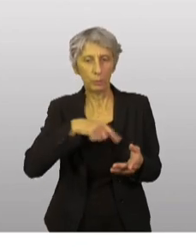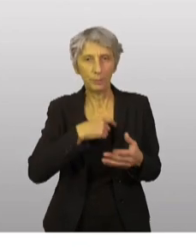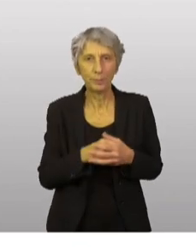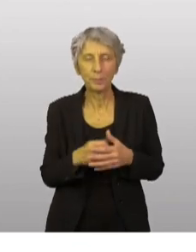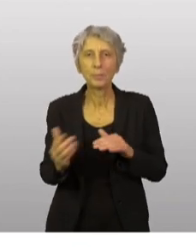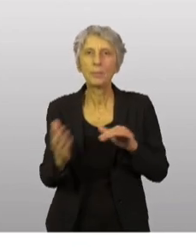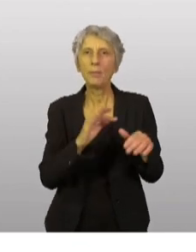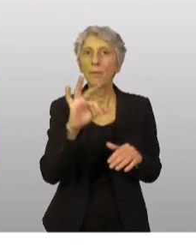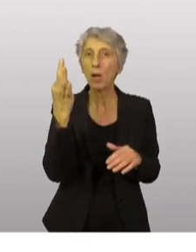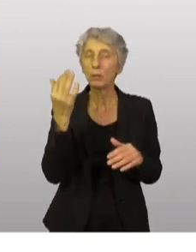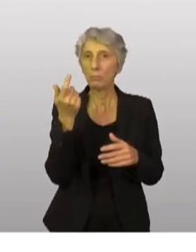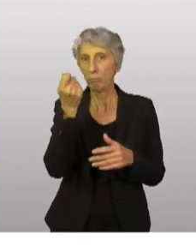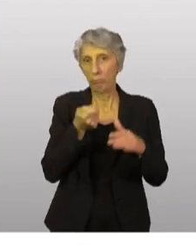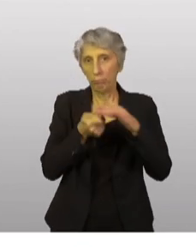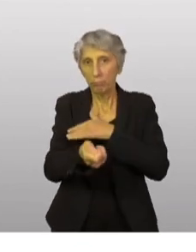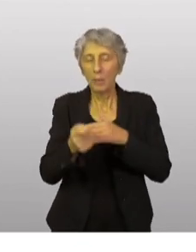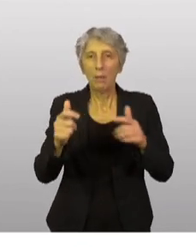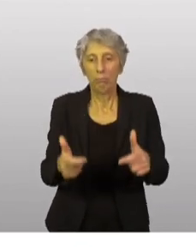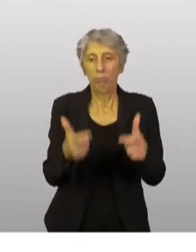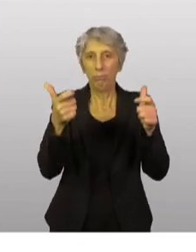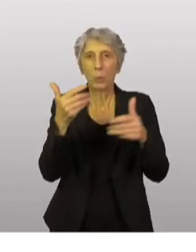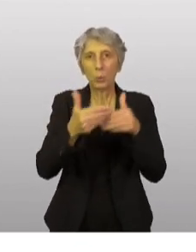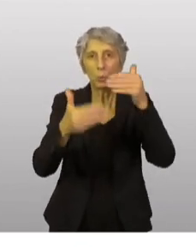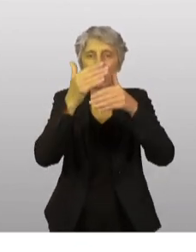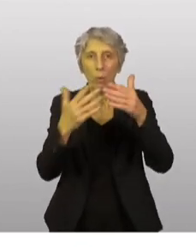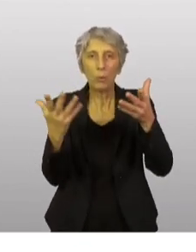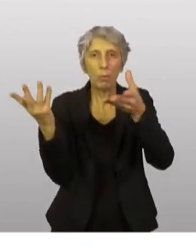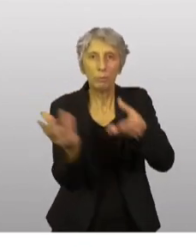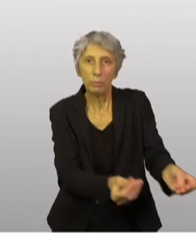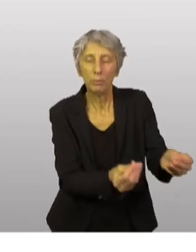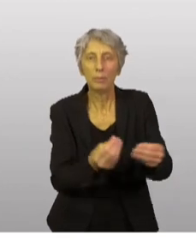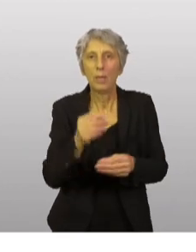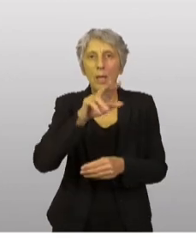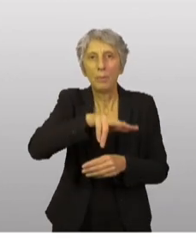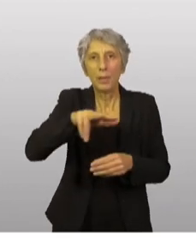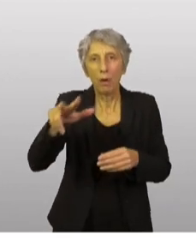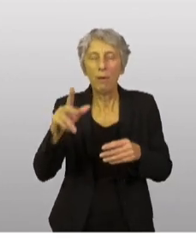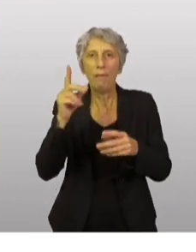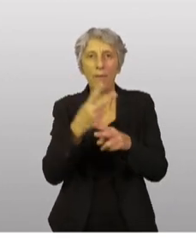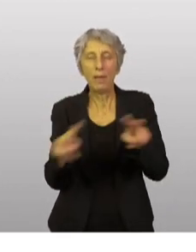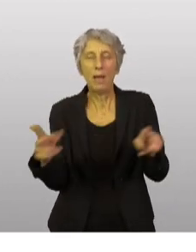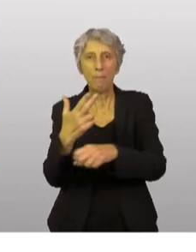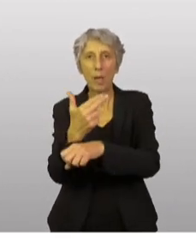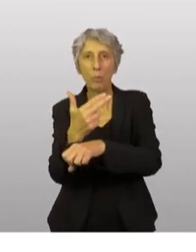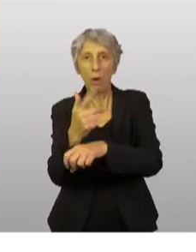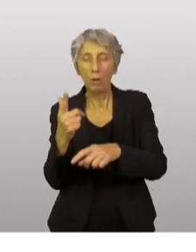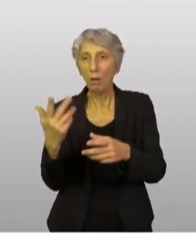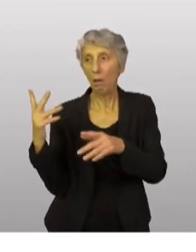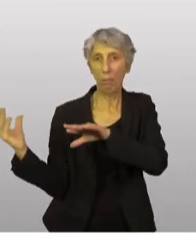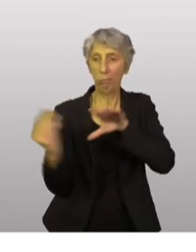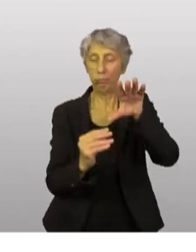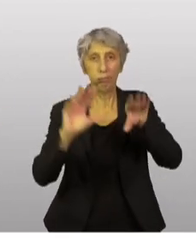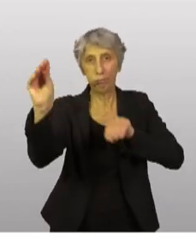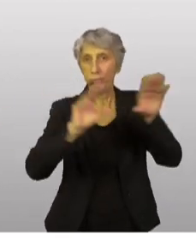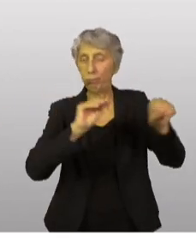France va financer la construction de plusieurs bâtiments pour loger des habitants de Mariupol qui ont été déplacés dans le reste du pays.